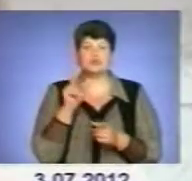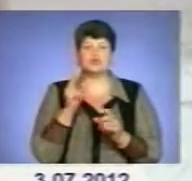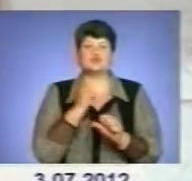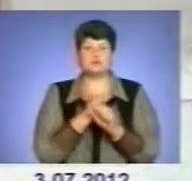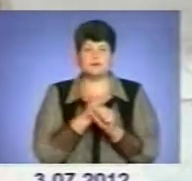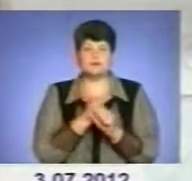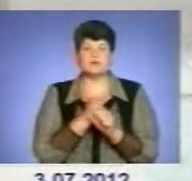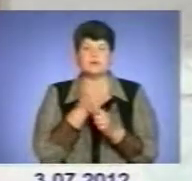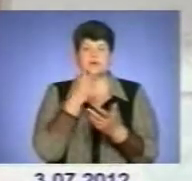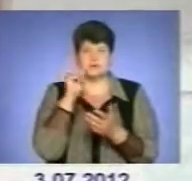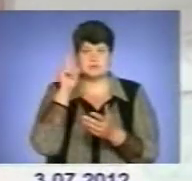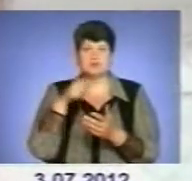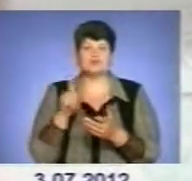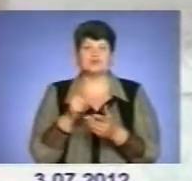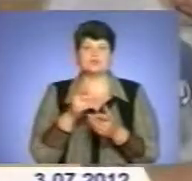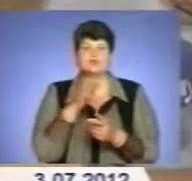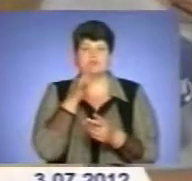оформлення витратили небагато.